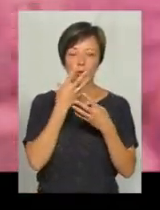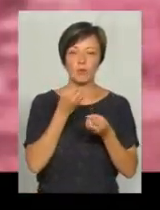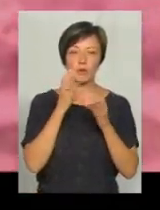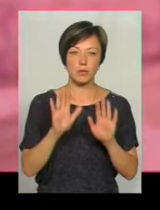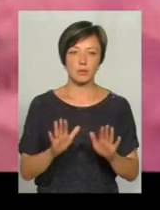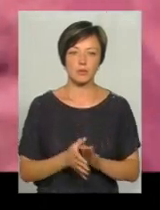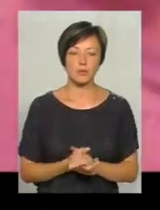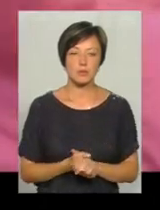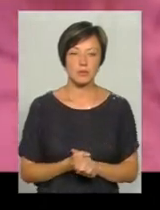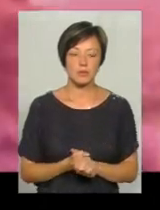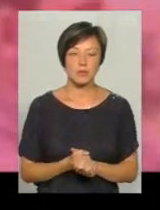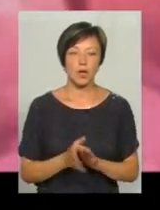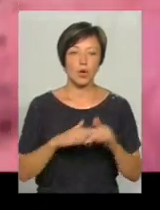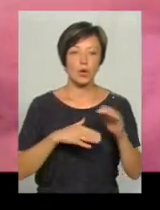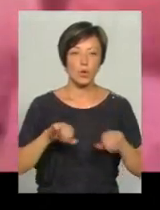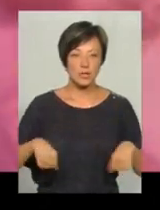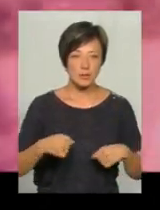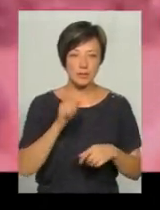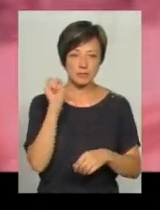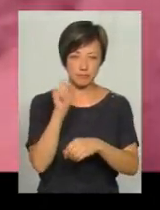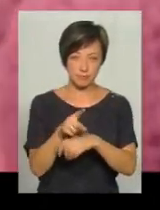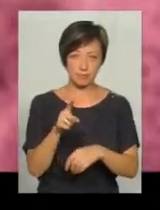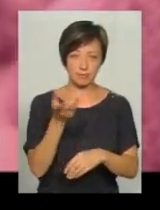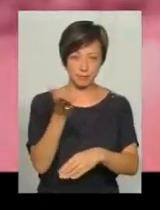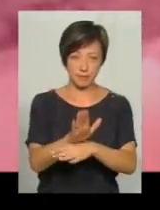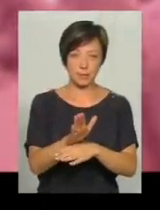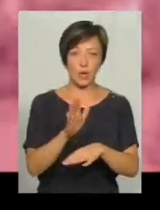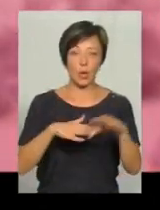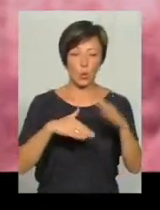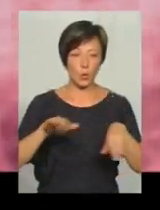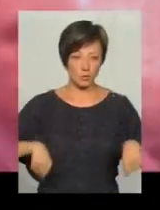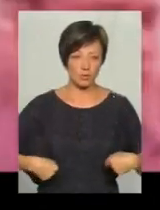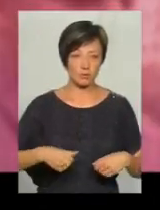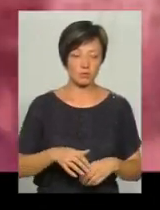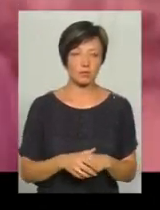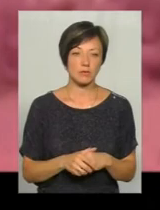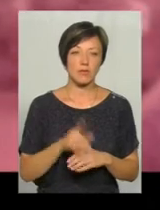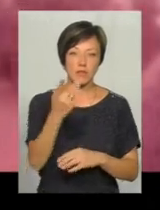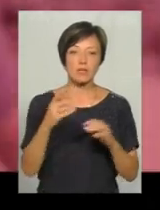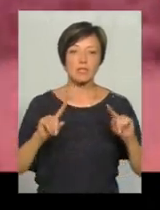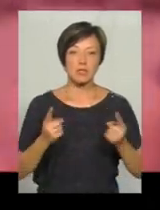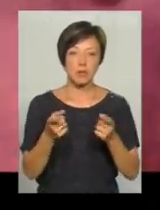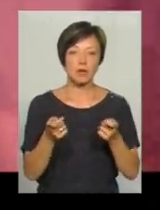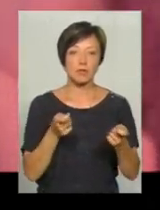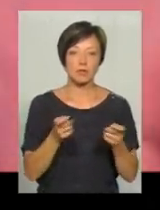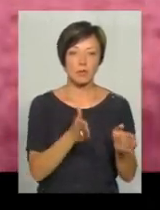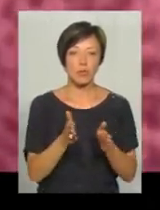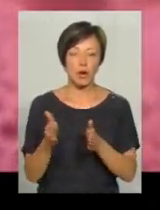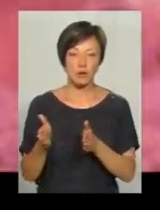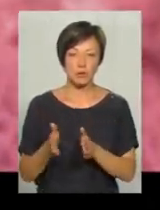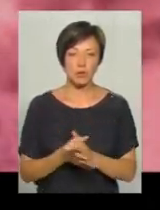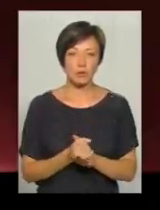Руки за спину. Ви затримані в адміністративному порядку.